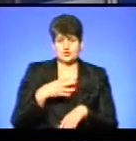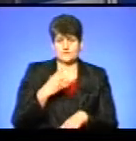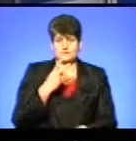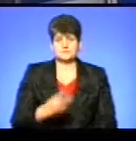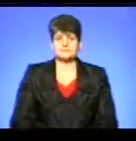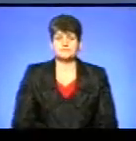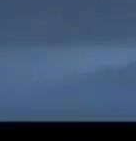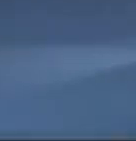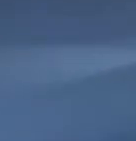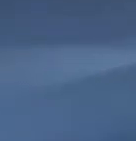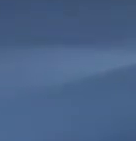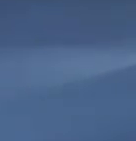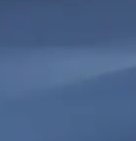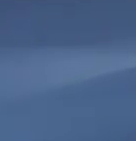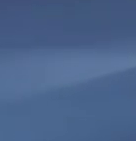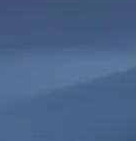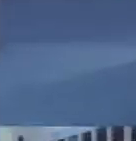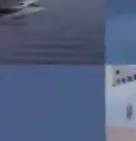Дякую